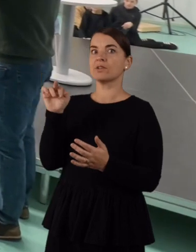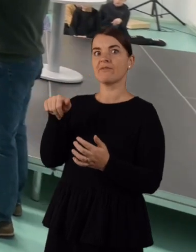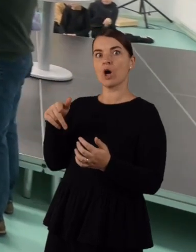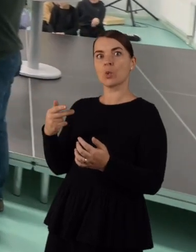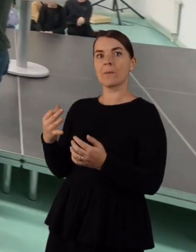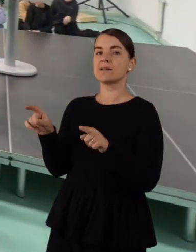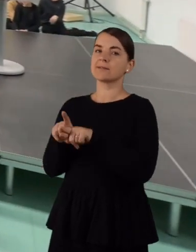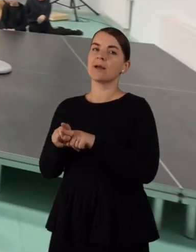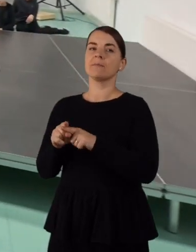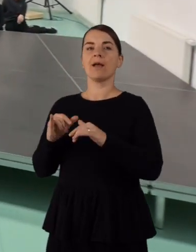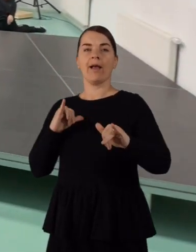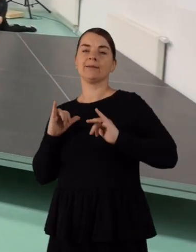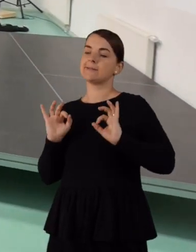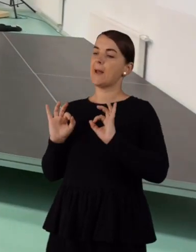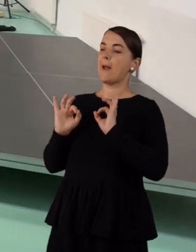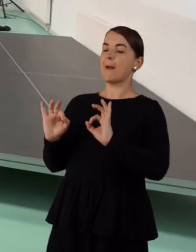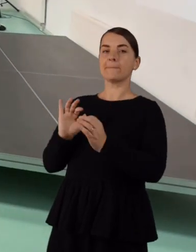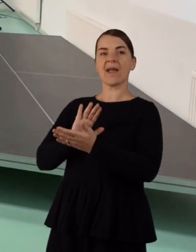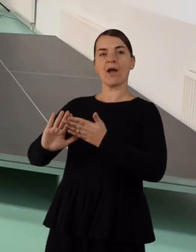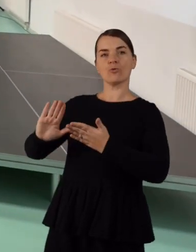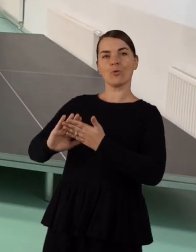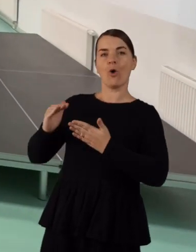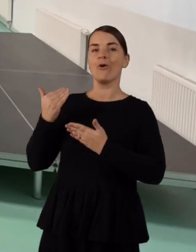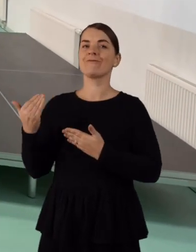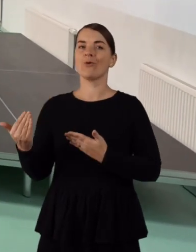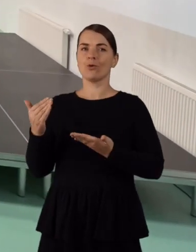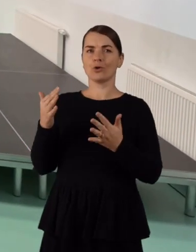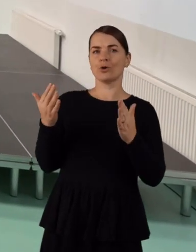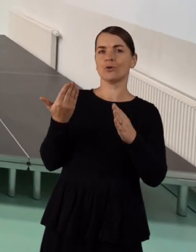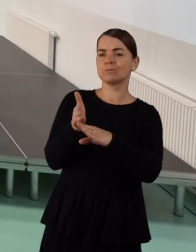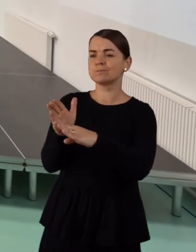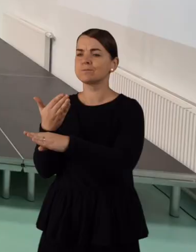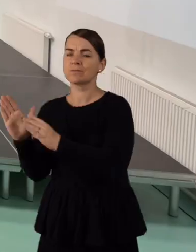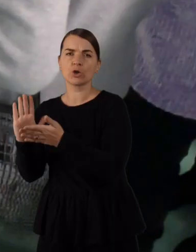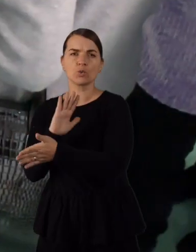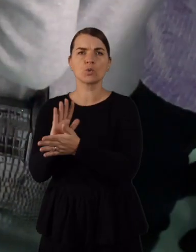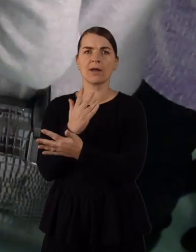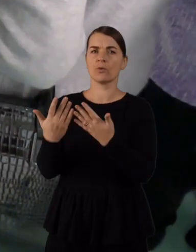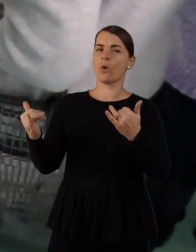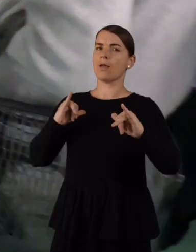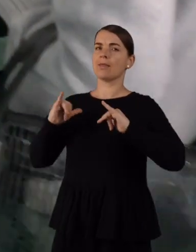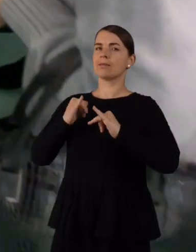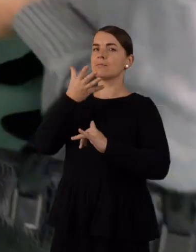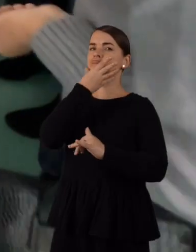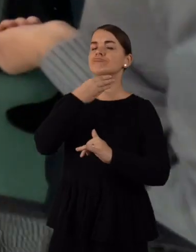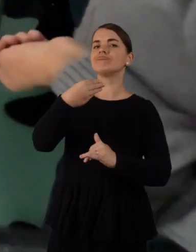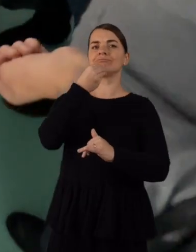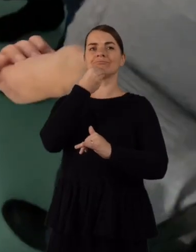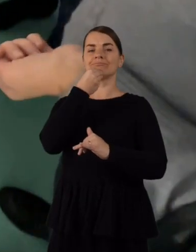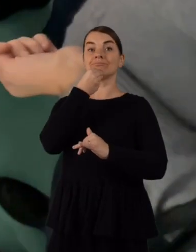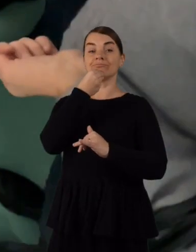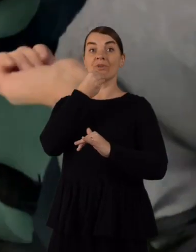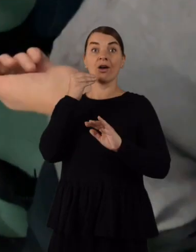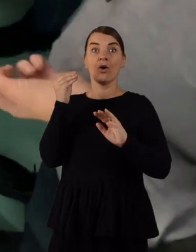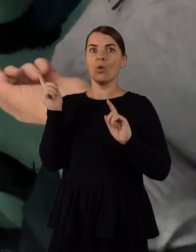kad reikia elgtis kažkaip tai ekologiškai, kad reikia ten rušiuoti, kad reikia elgtis gražiai, kad